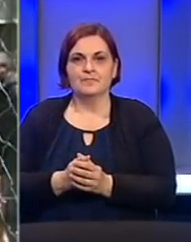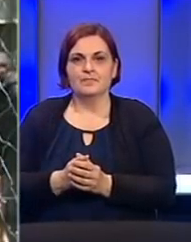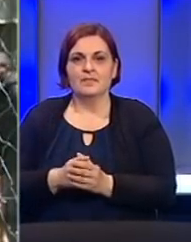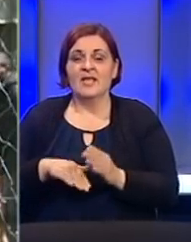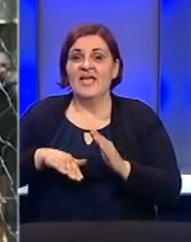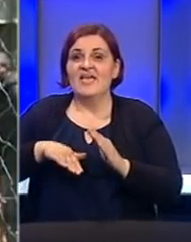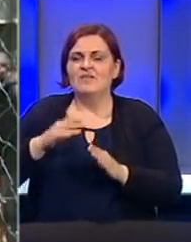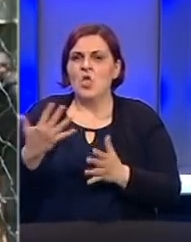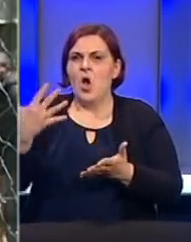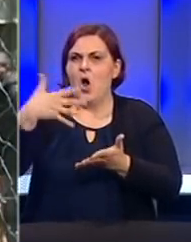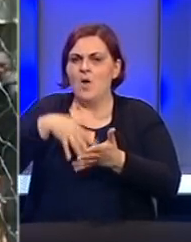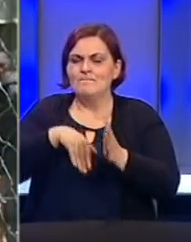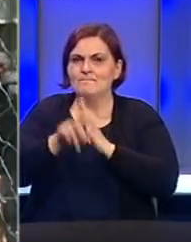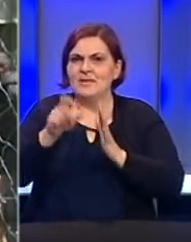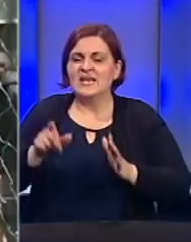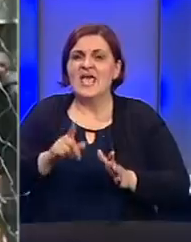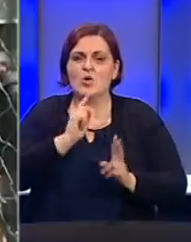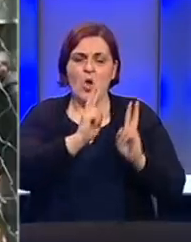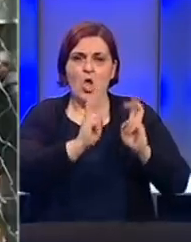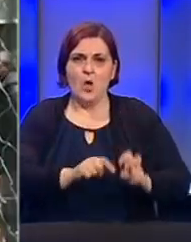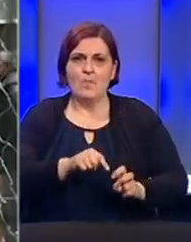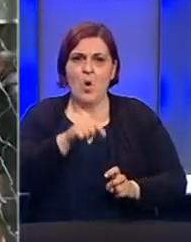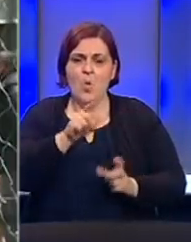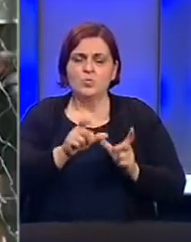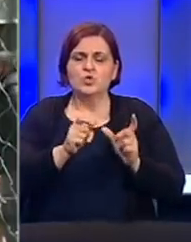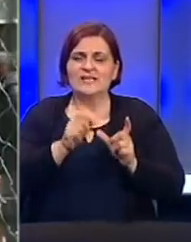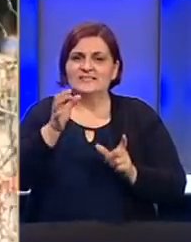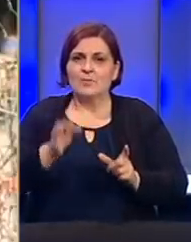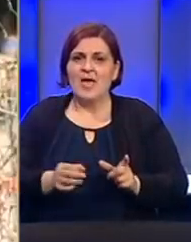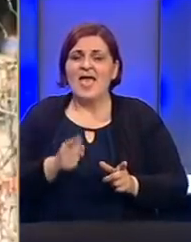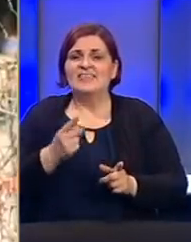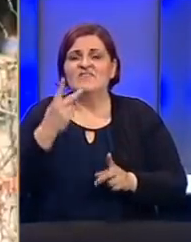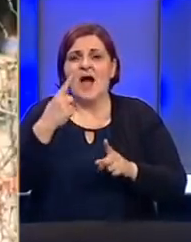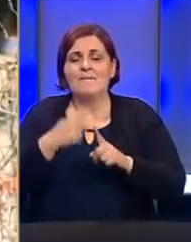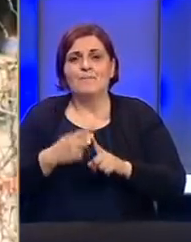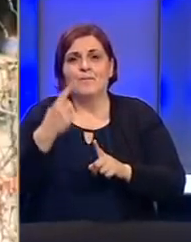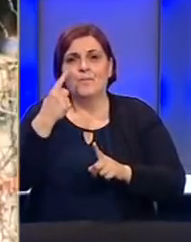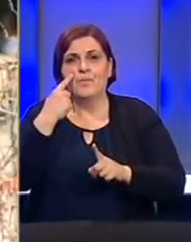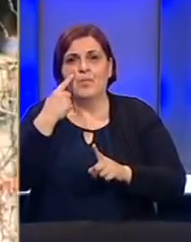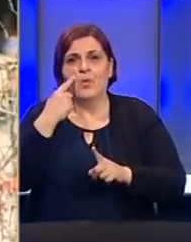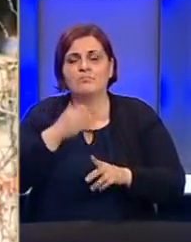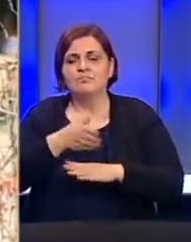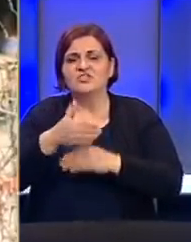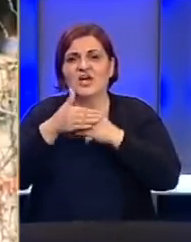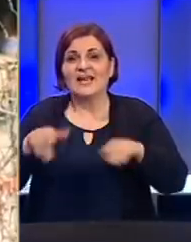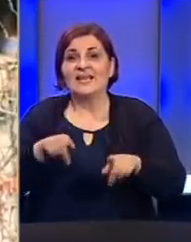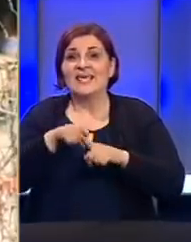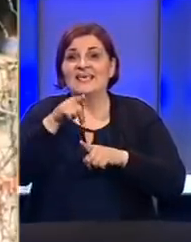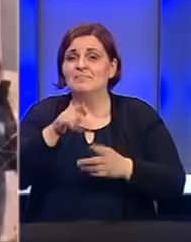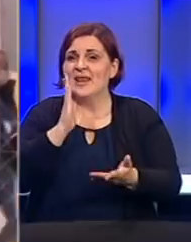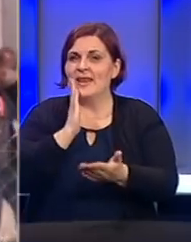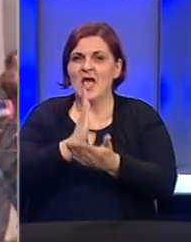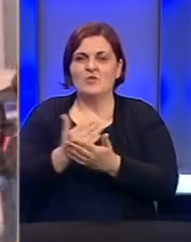Većina od oko 5000 migranata koji borave u Unsko-Sanskom kantonu je barem dva puta pokušala preći granicu. Upravo zato im